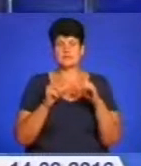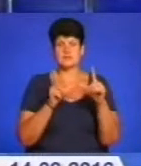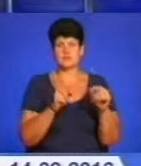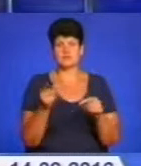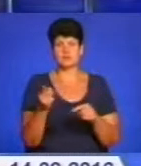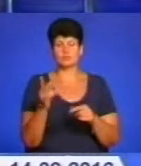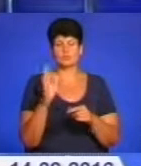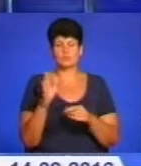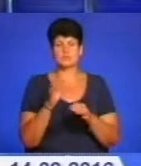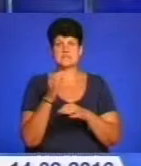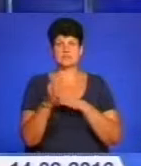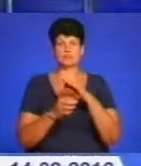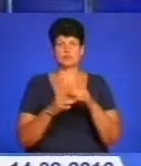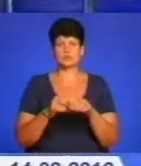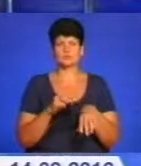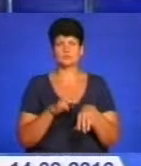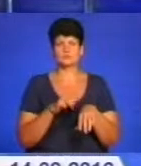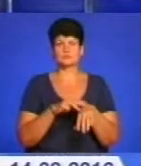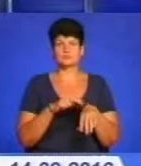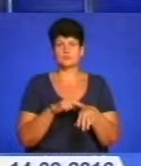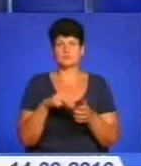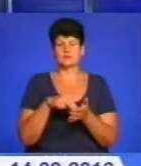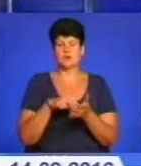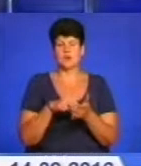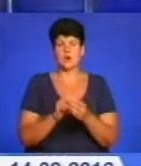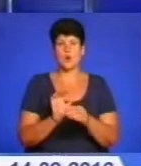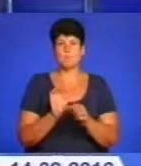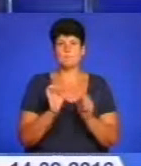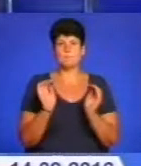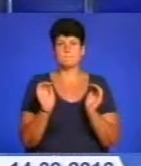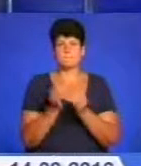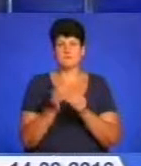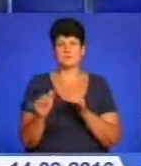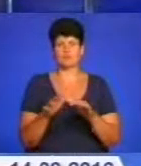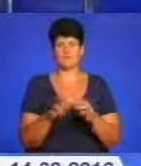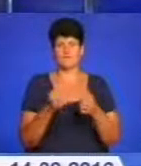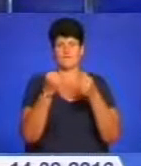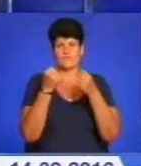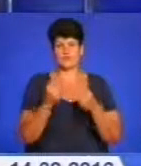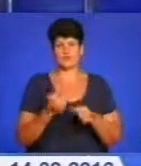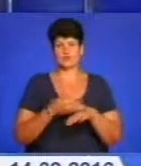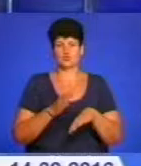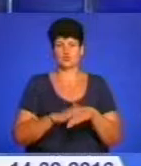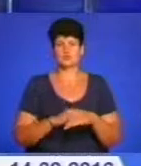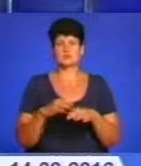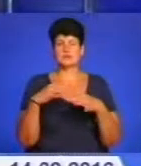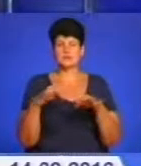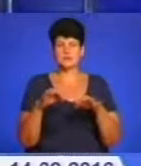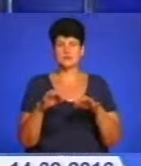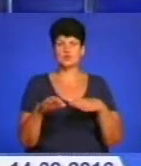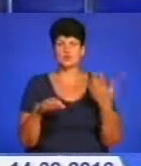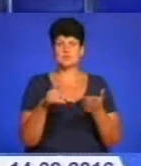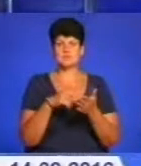Тернопіль будуть цілодобово патрулювати поліцейські для обмеження руху важковагового транспорту зі сторони міст